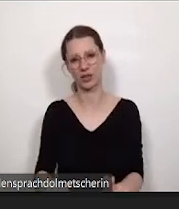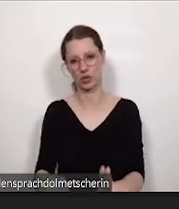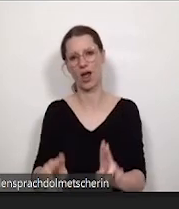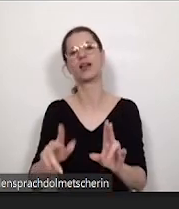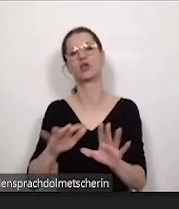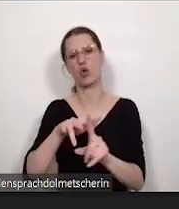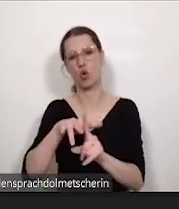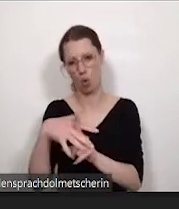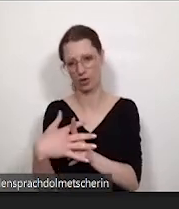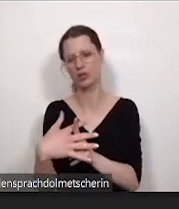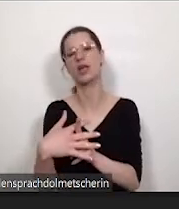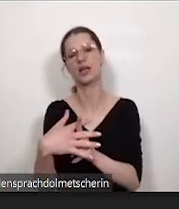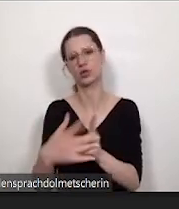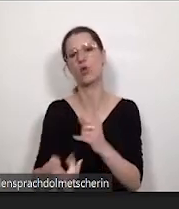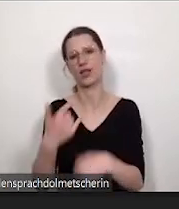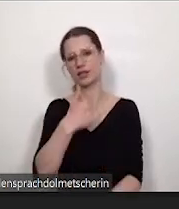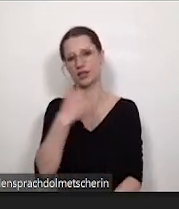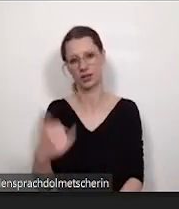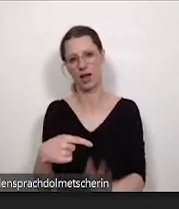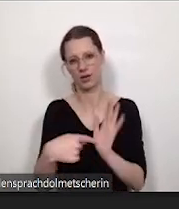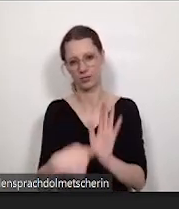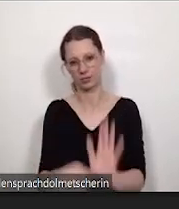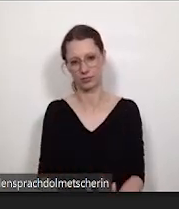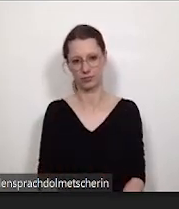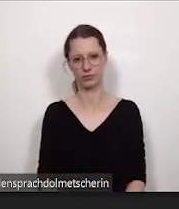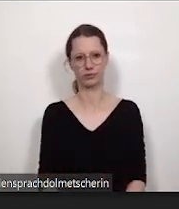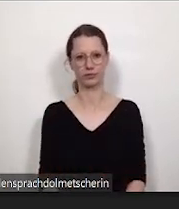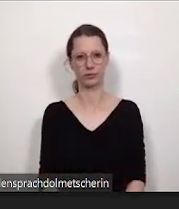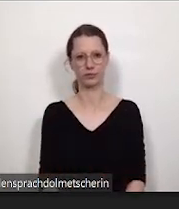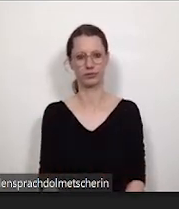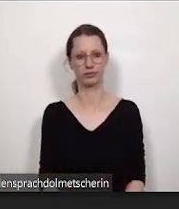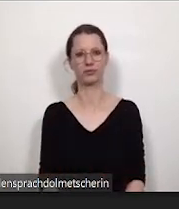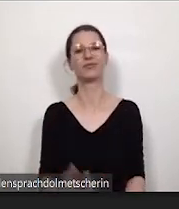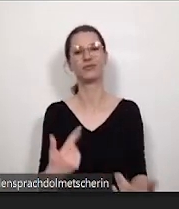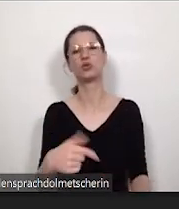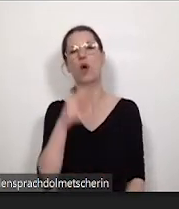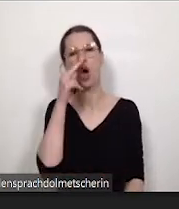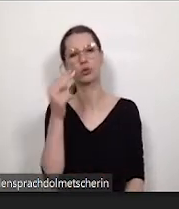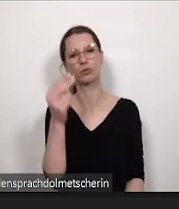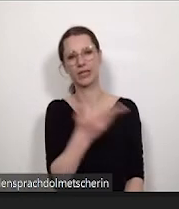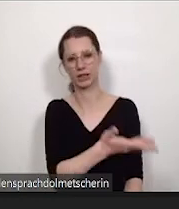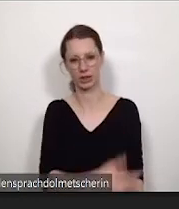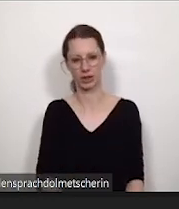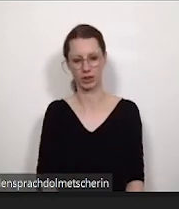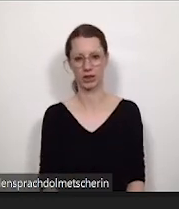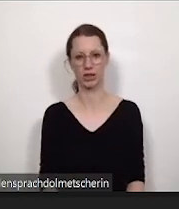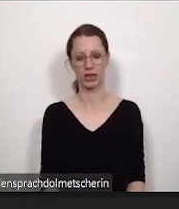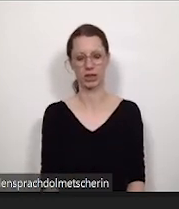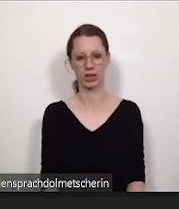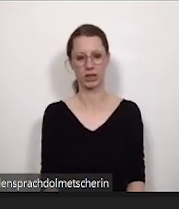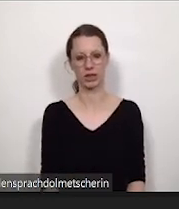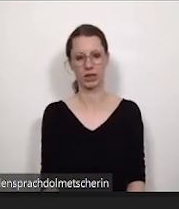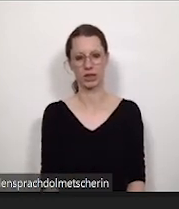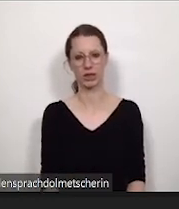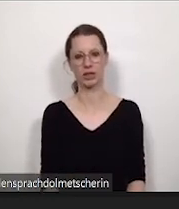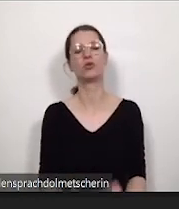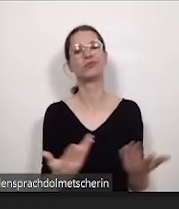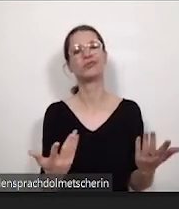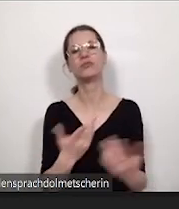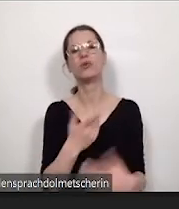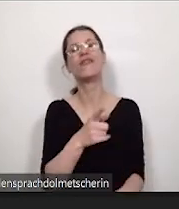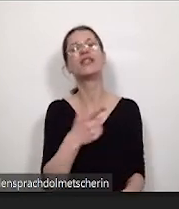und genau, die stellen ja auch einen Ausblick dar, wie es weitergeht und Learnings, also was wir gelernt haben.